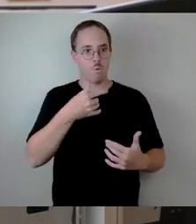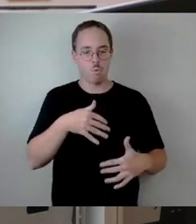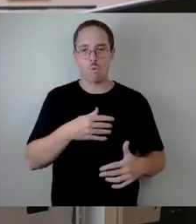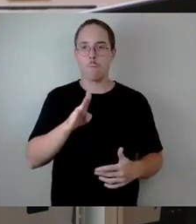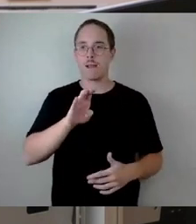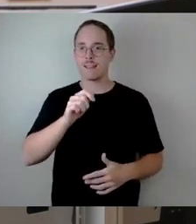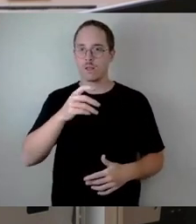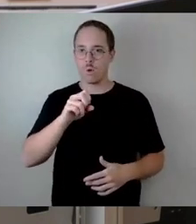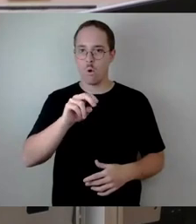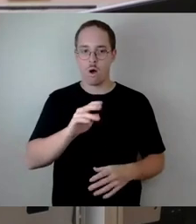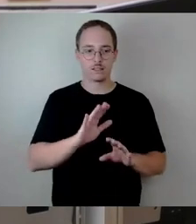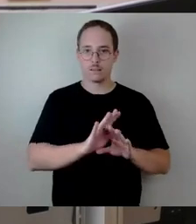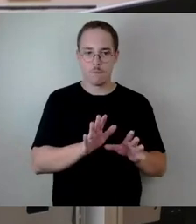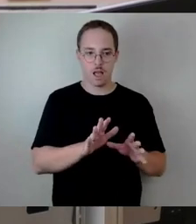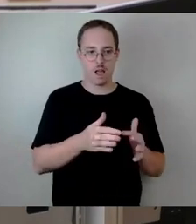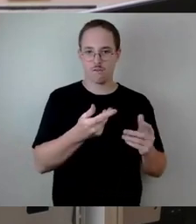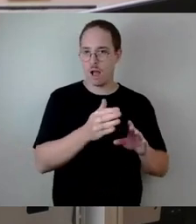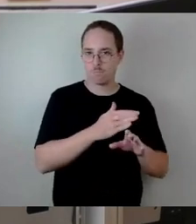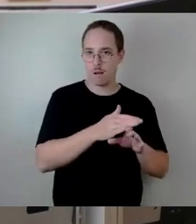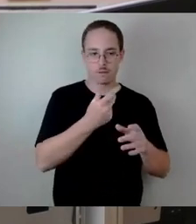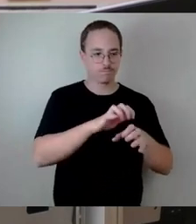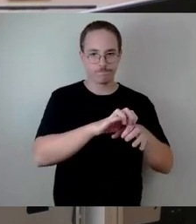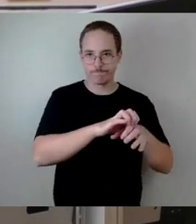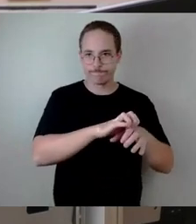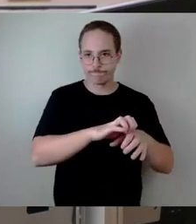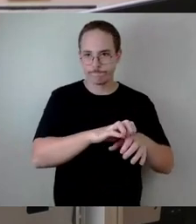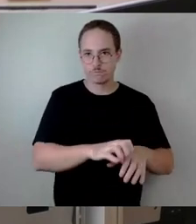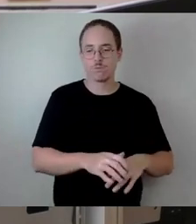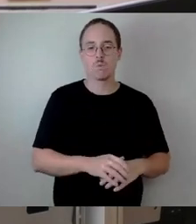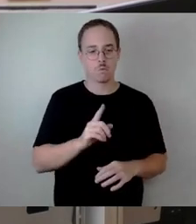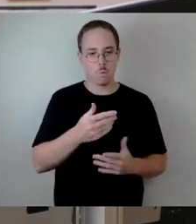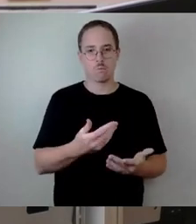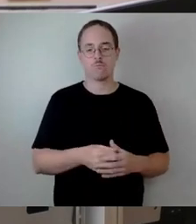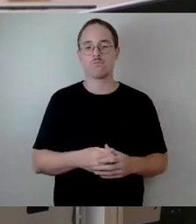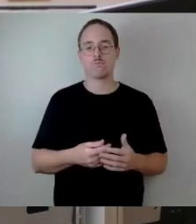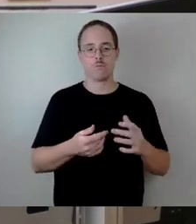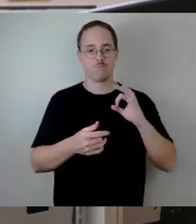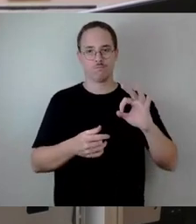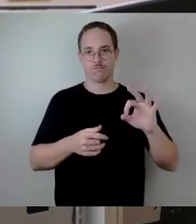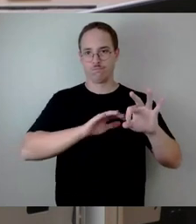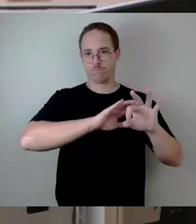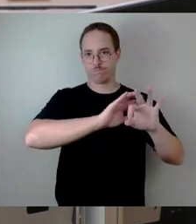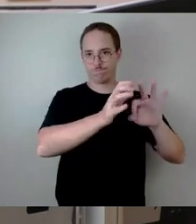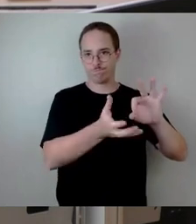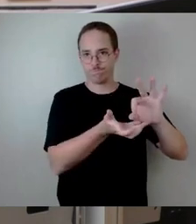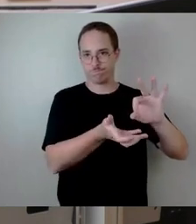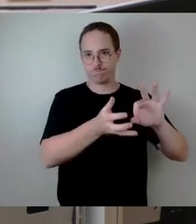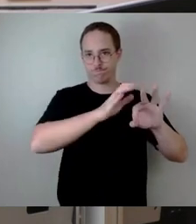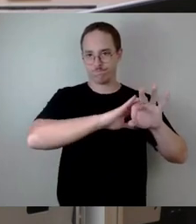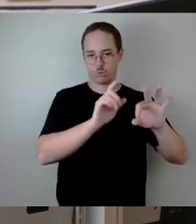Bauwerken, dass der überdeckende Beton runterfällt. Es hat nichts mit den Spanngliedern zu tun an dieser Stelle.